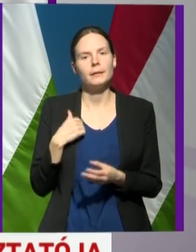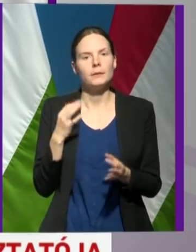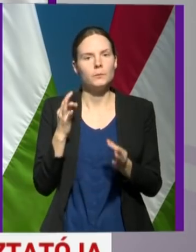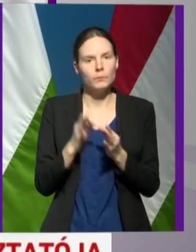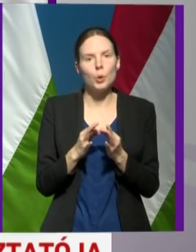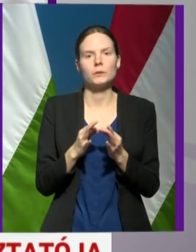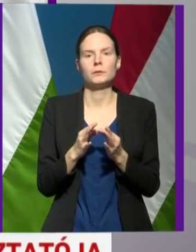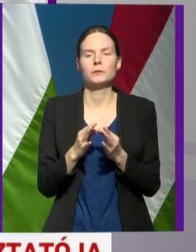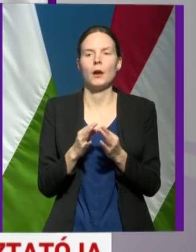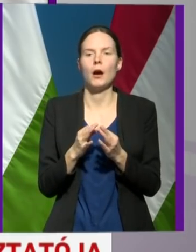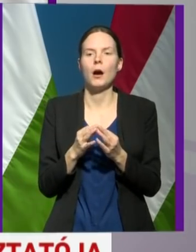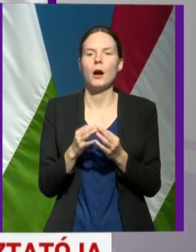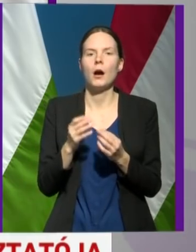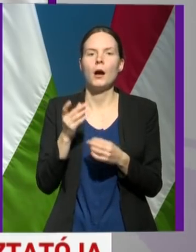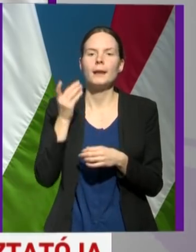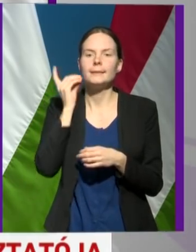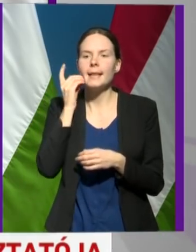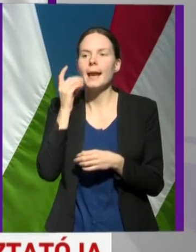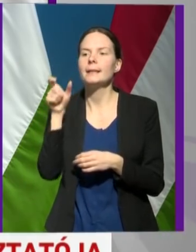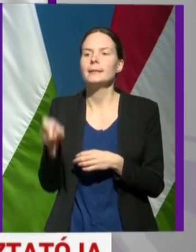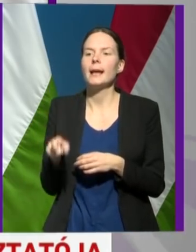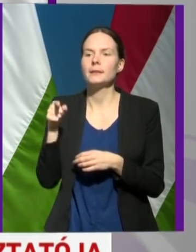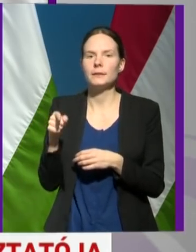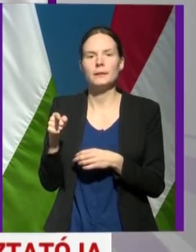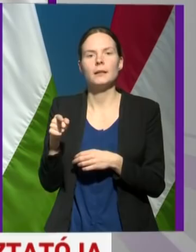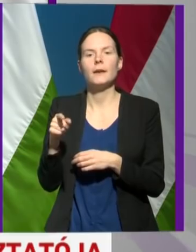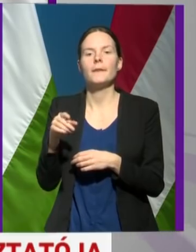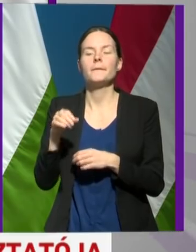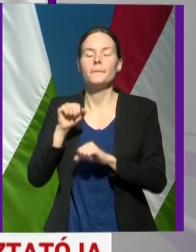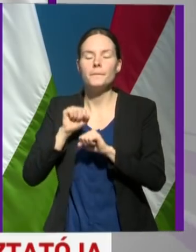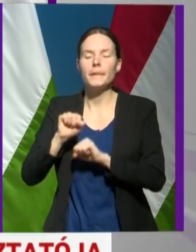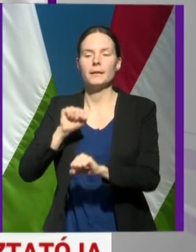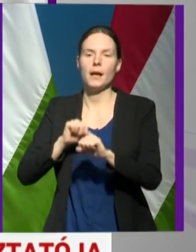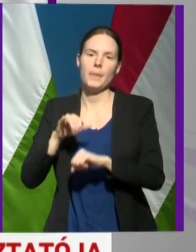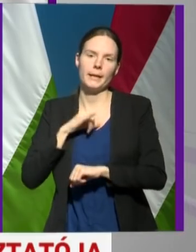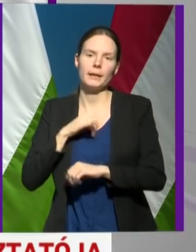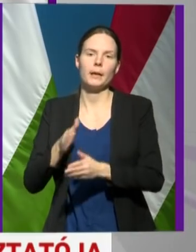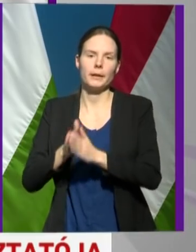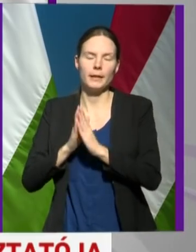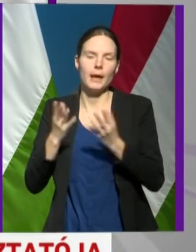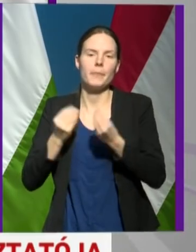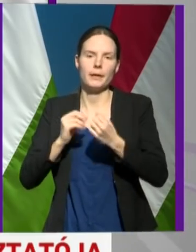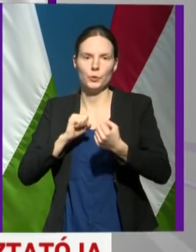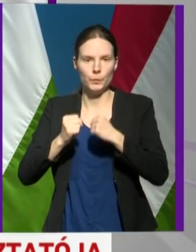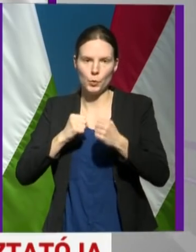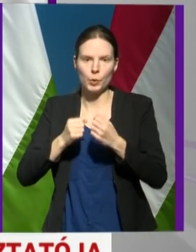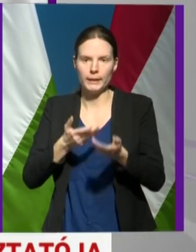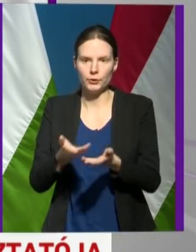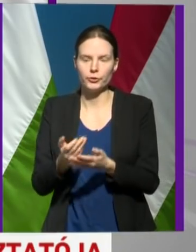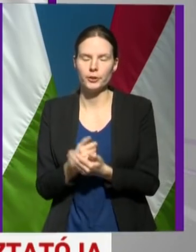szeretteink védelme érdekében kérem az együttműködést a hozzátartozók részéről.